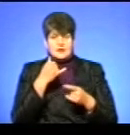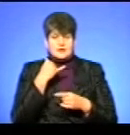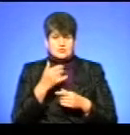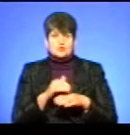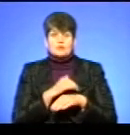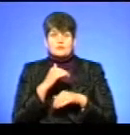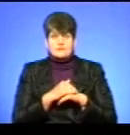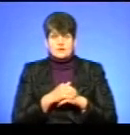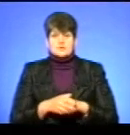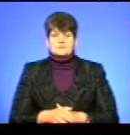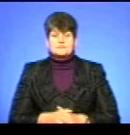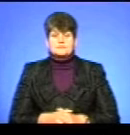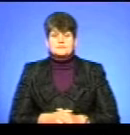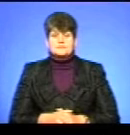вечора.